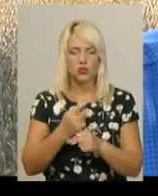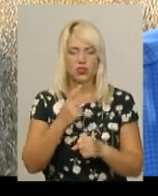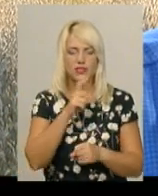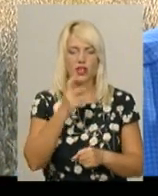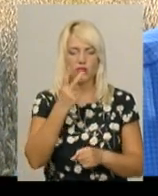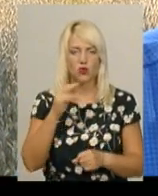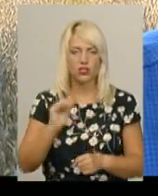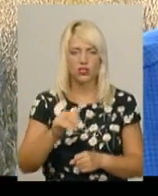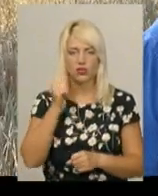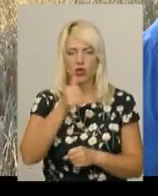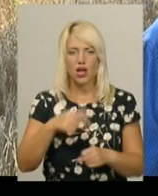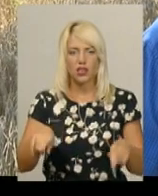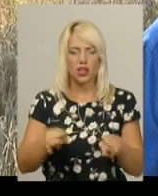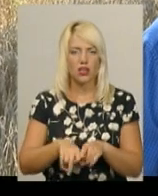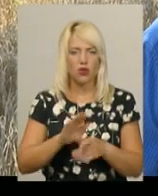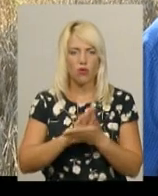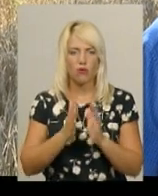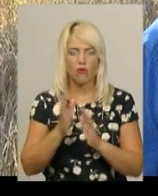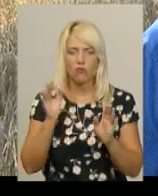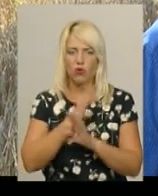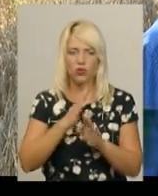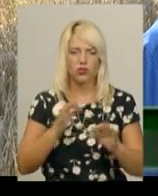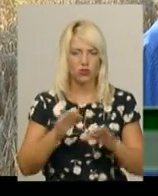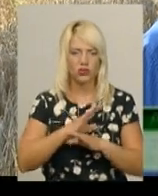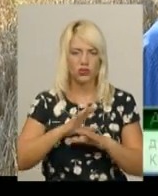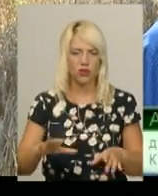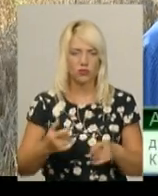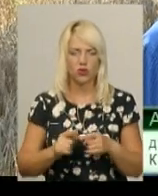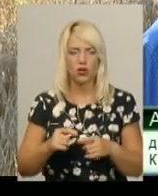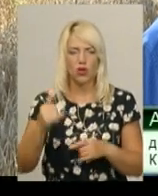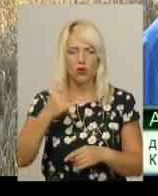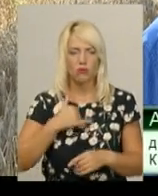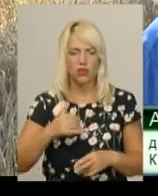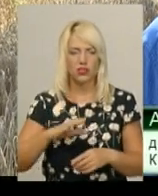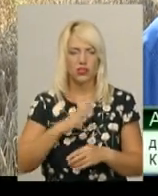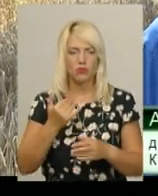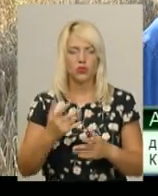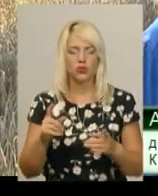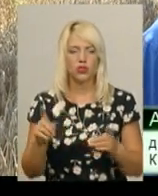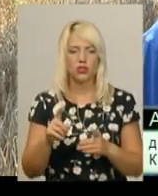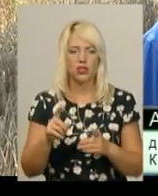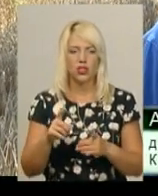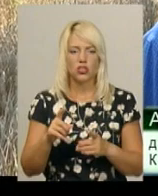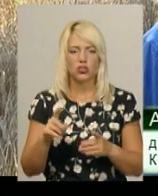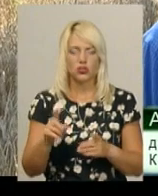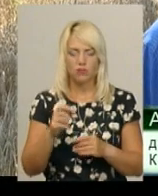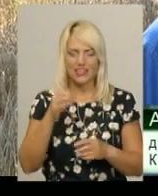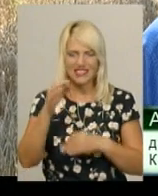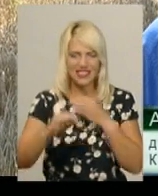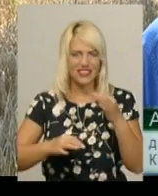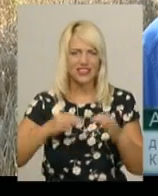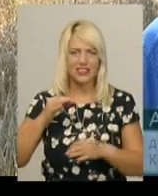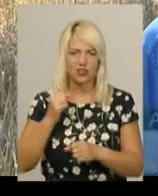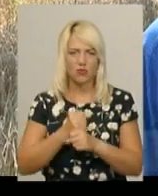умов, як в цьому році, не було. Наверно, день, якщо був такий погодний, що можна було працювати цілий день, то було дуже добре. А так, на